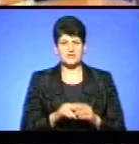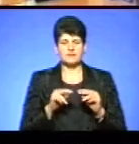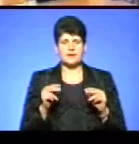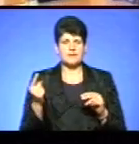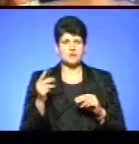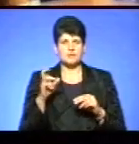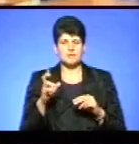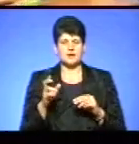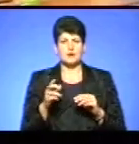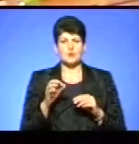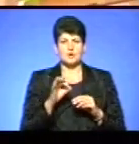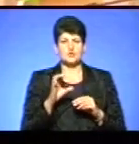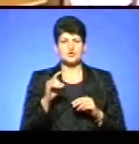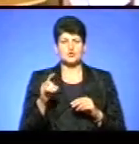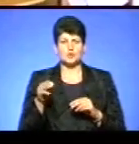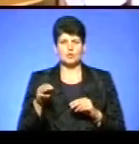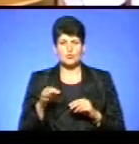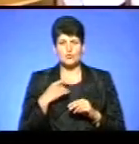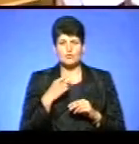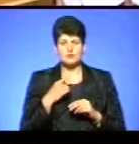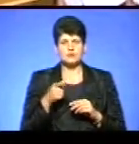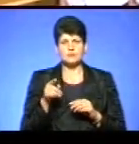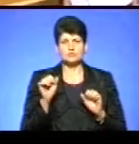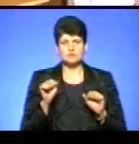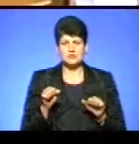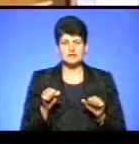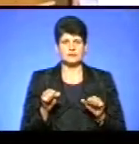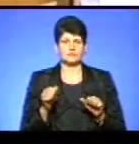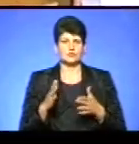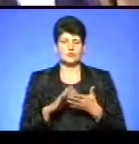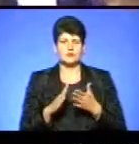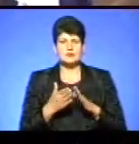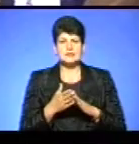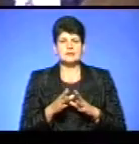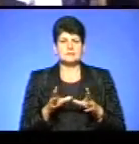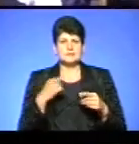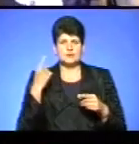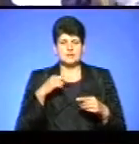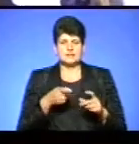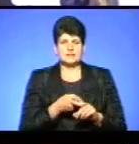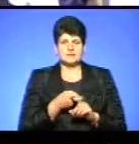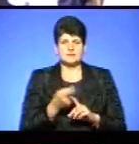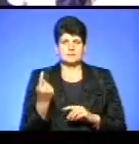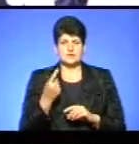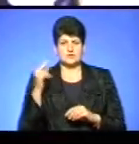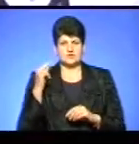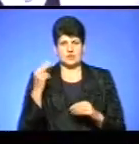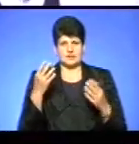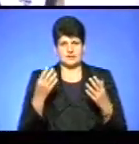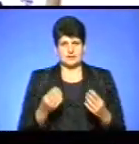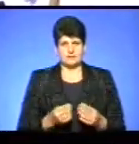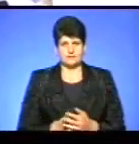першого ОБ Ольга Зудько запевняє, що важливо налагоджувати психологічний зв'язок з першокласниками з перших навчальних днів.